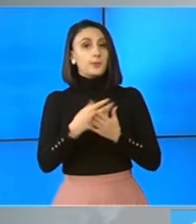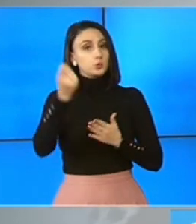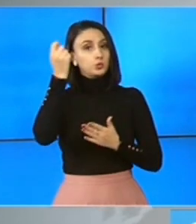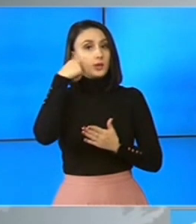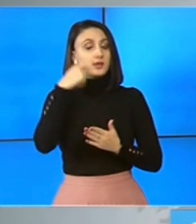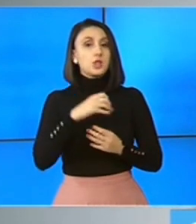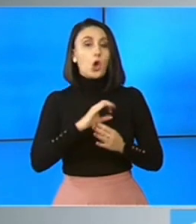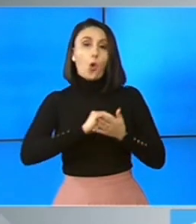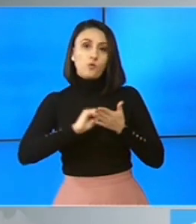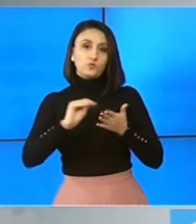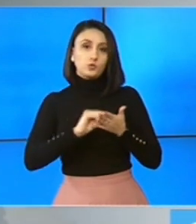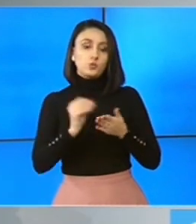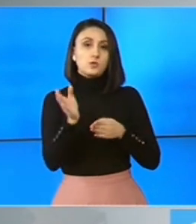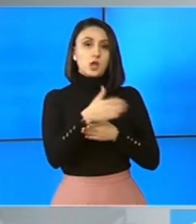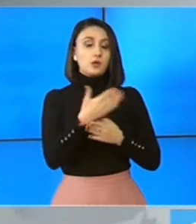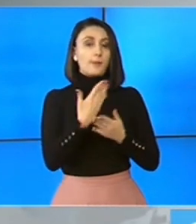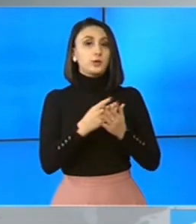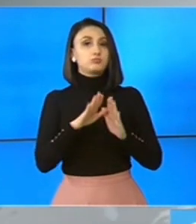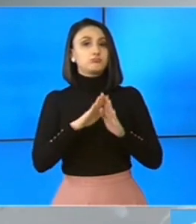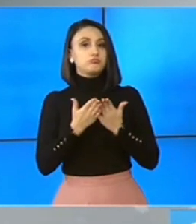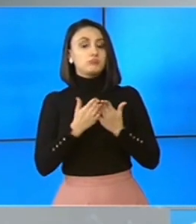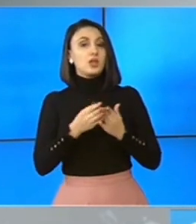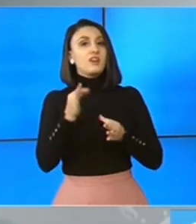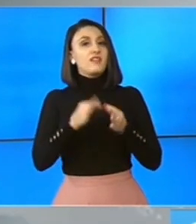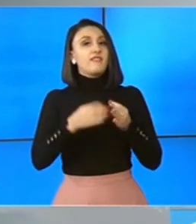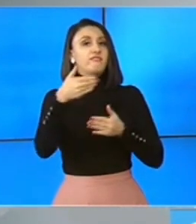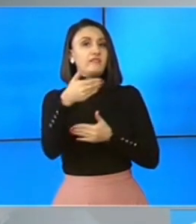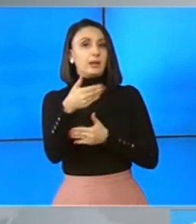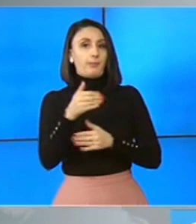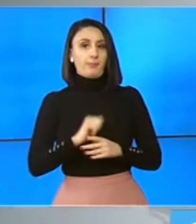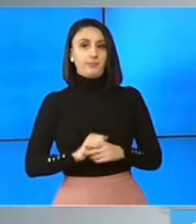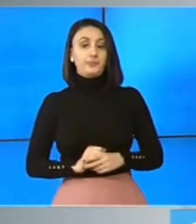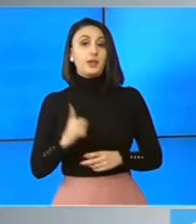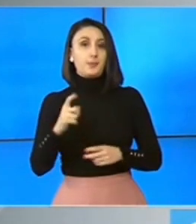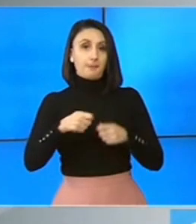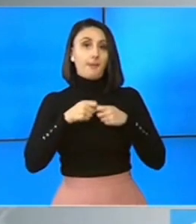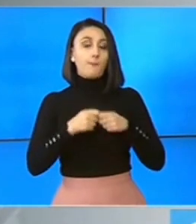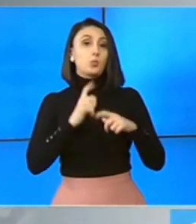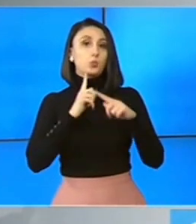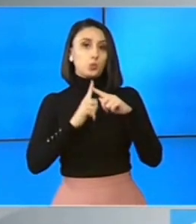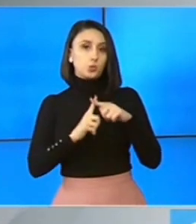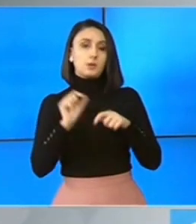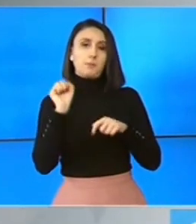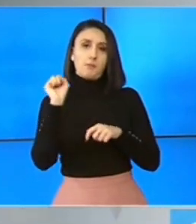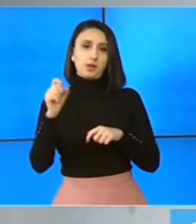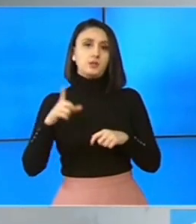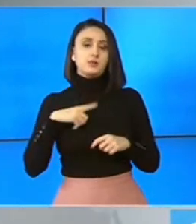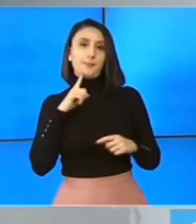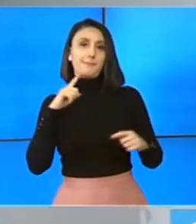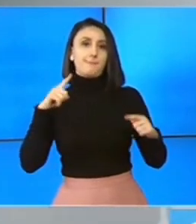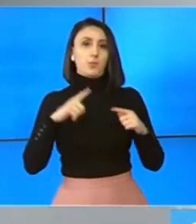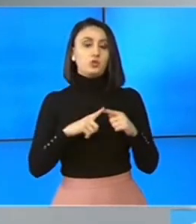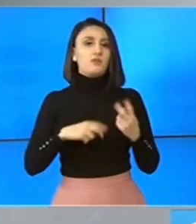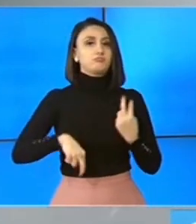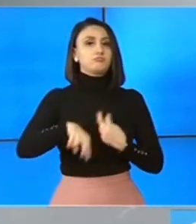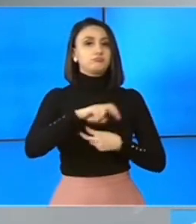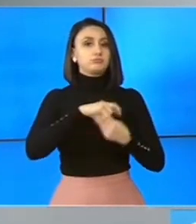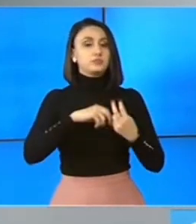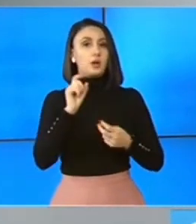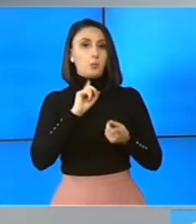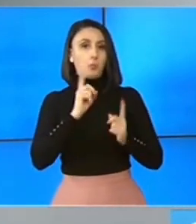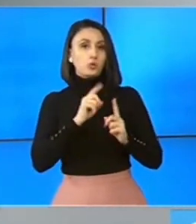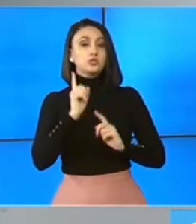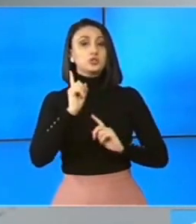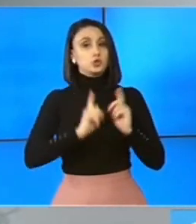Oficiul Național pentru Registrul Comerțului. Avocatul Dimitriu este membru plus, partid care se declară împotriva traseiștilor politici.